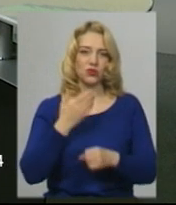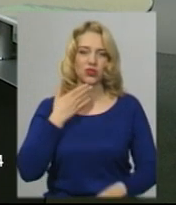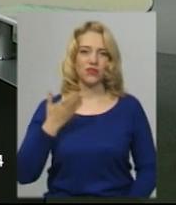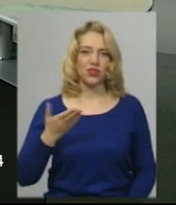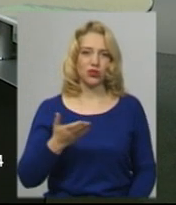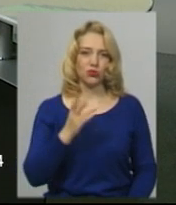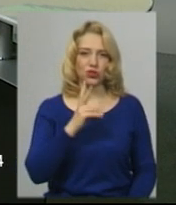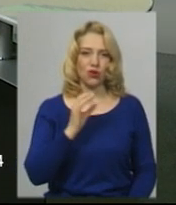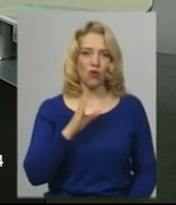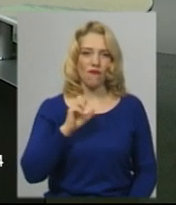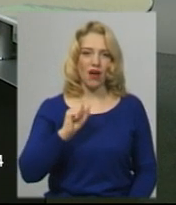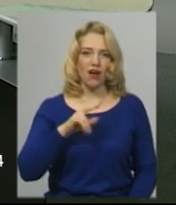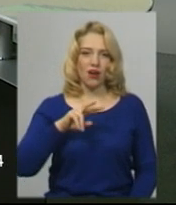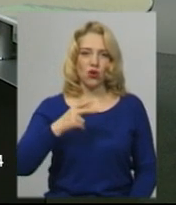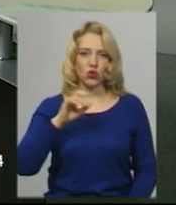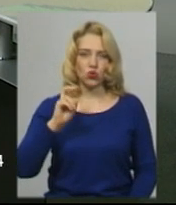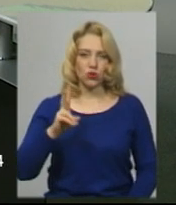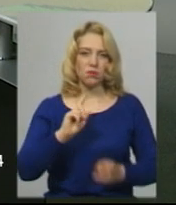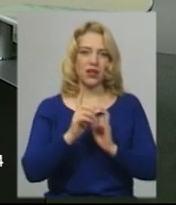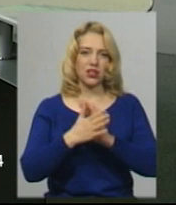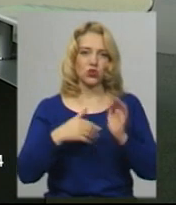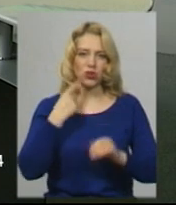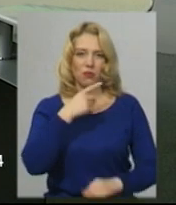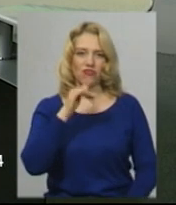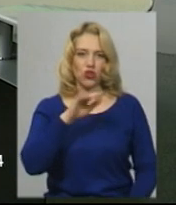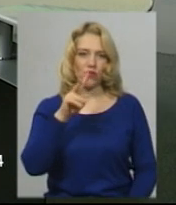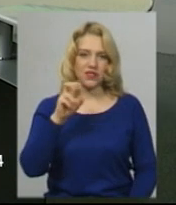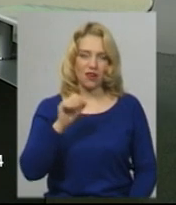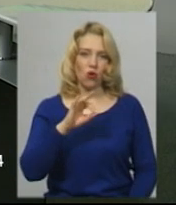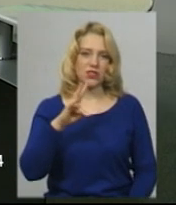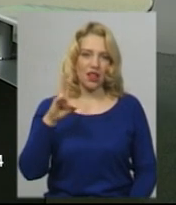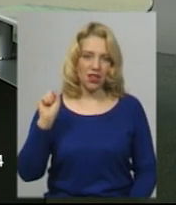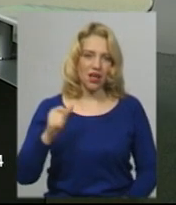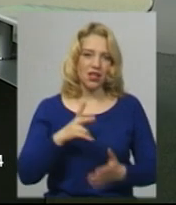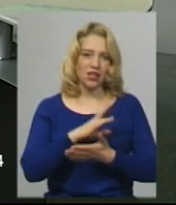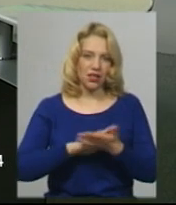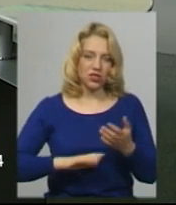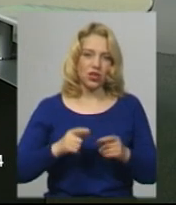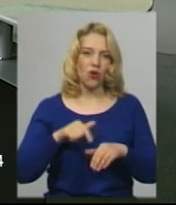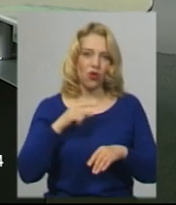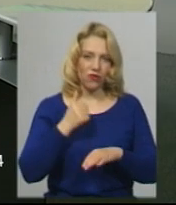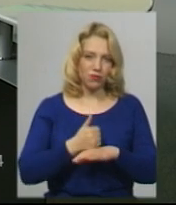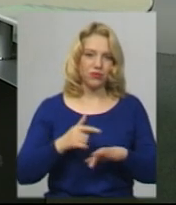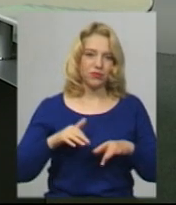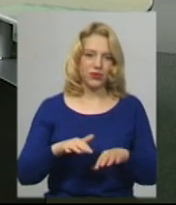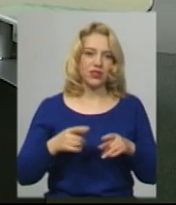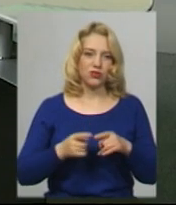ведуча Валерія Ковальчук. На жест в умову перекладає Ольга Фіновська. А далі коротко про головні події цього дня.